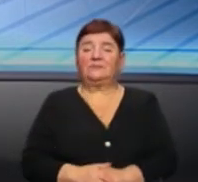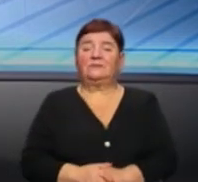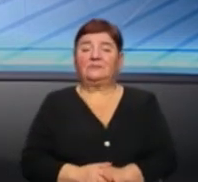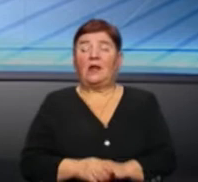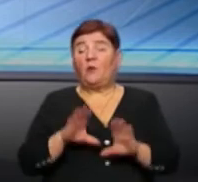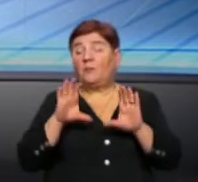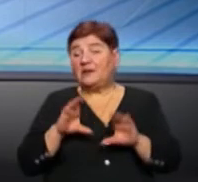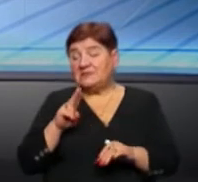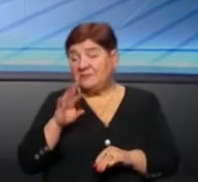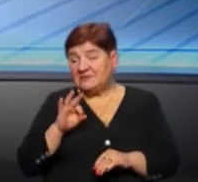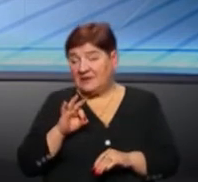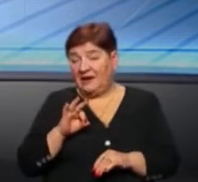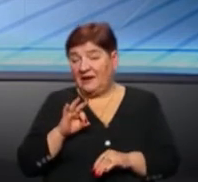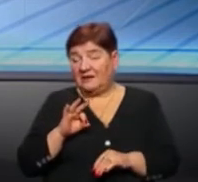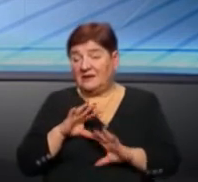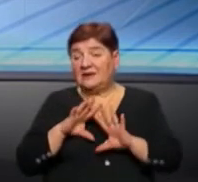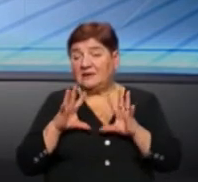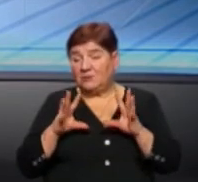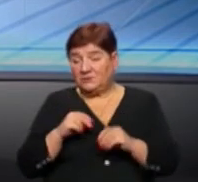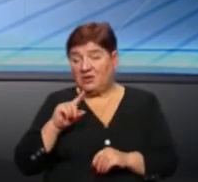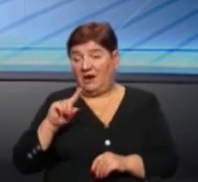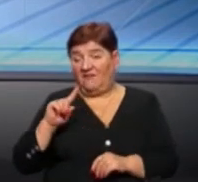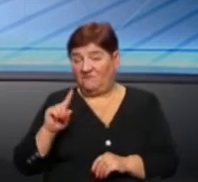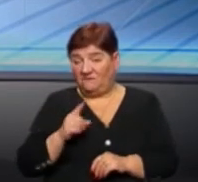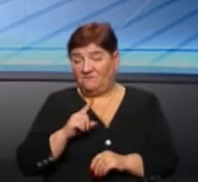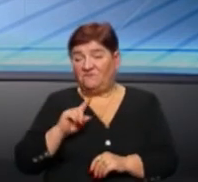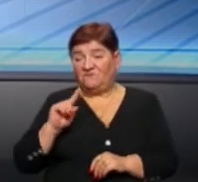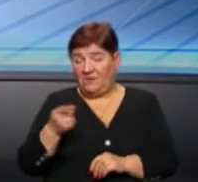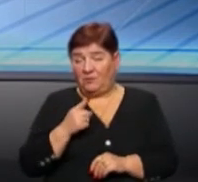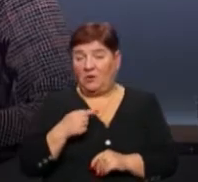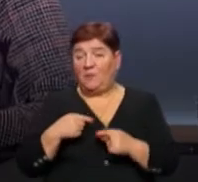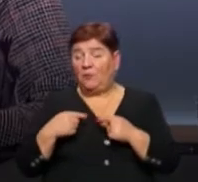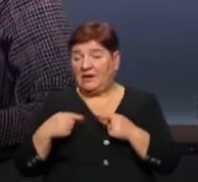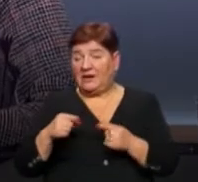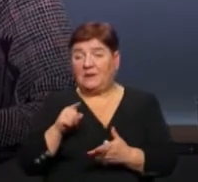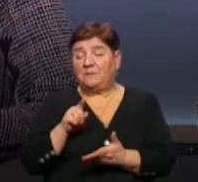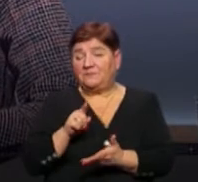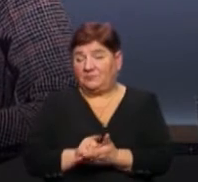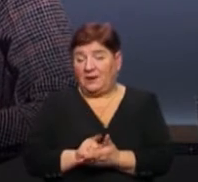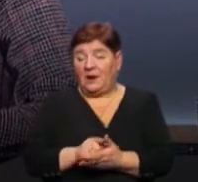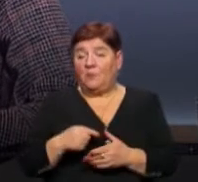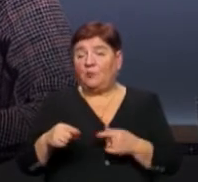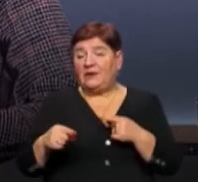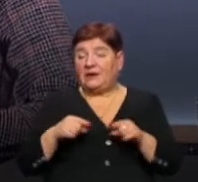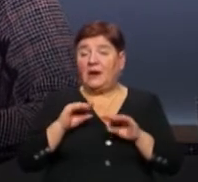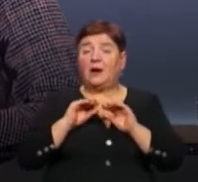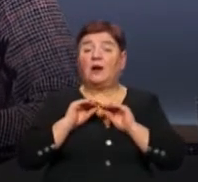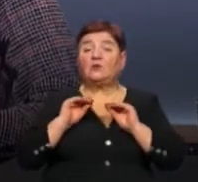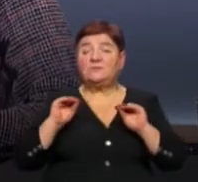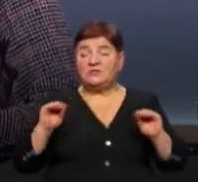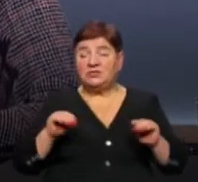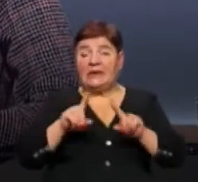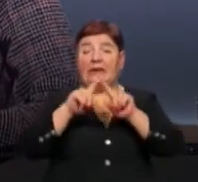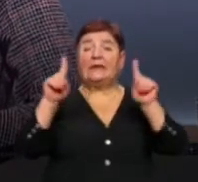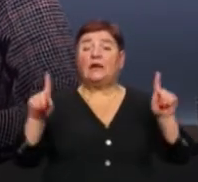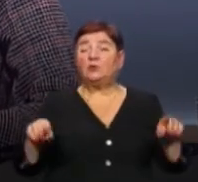В принципі, це є загальні вимоги. Це стосується будь-яких вакансій, будь-де розміщених. Тобто, навіть